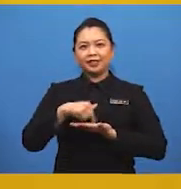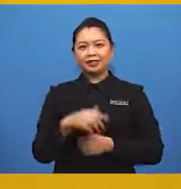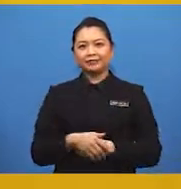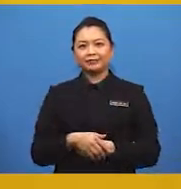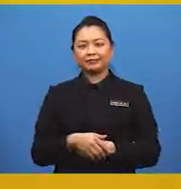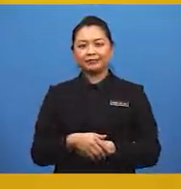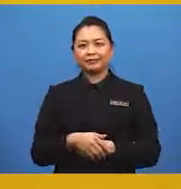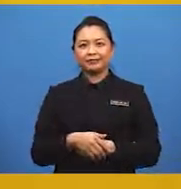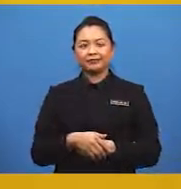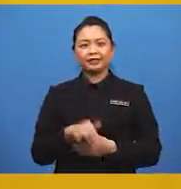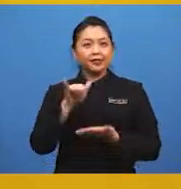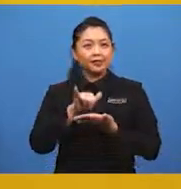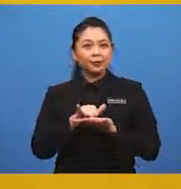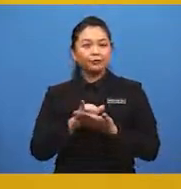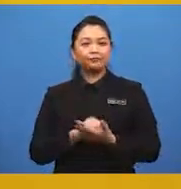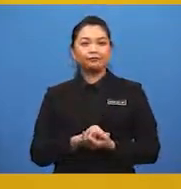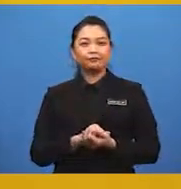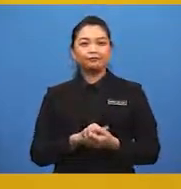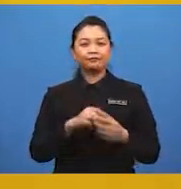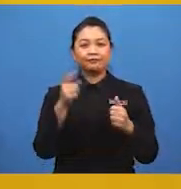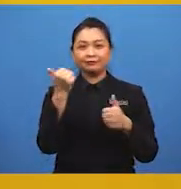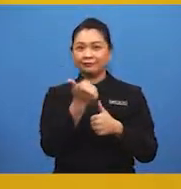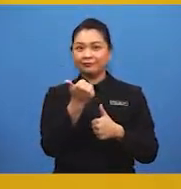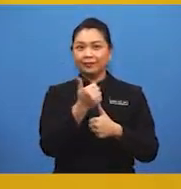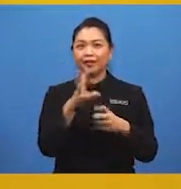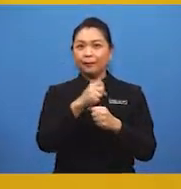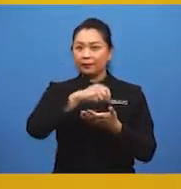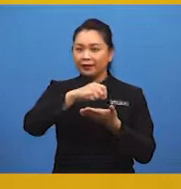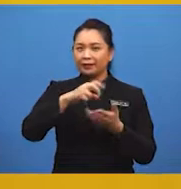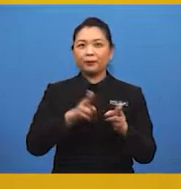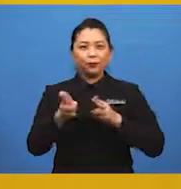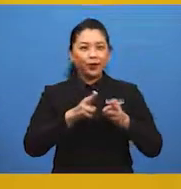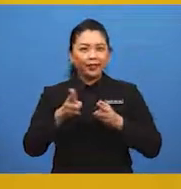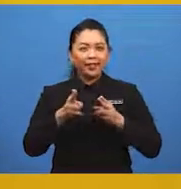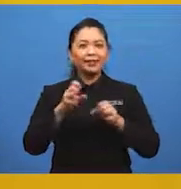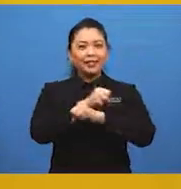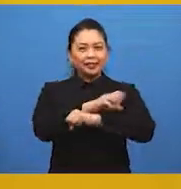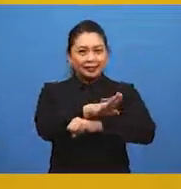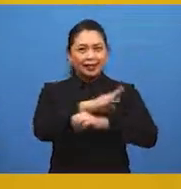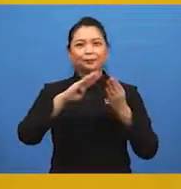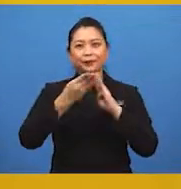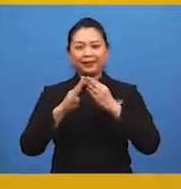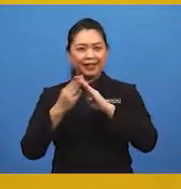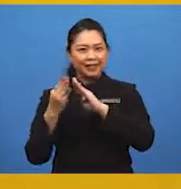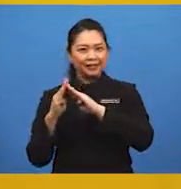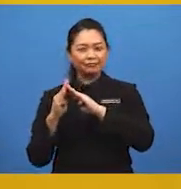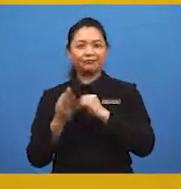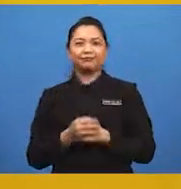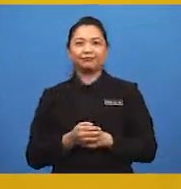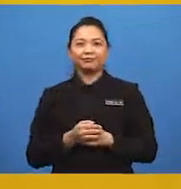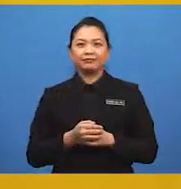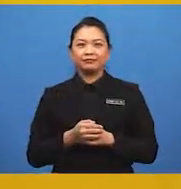ini, iaitu dapat menyatakan dan menghuraikan kesan pemandaran.